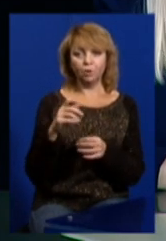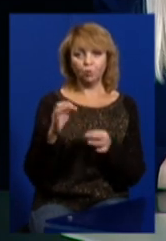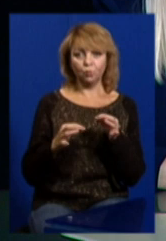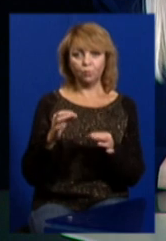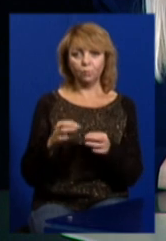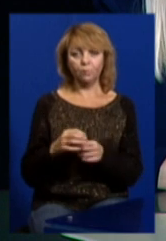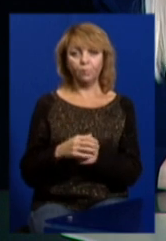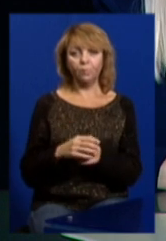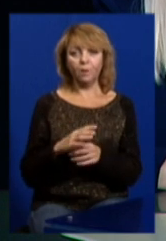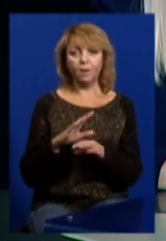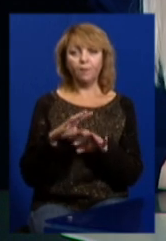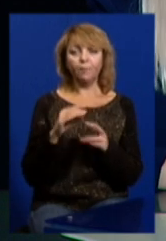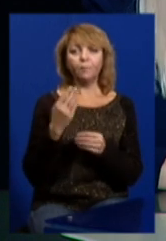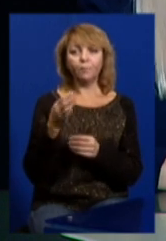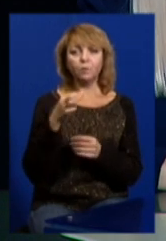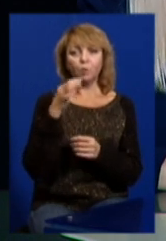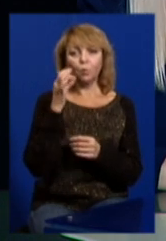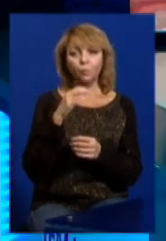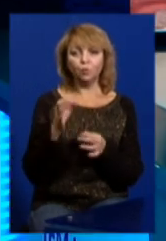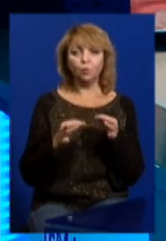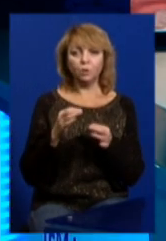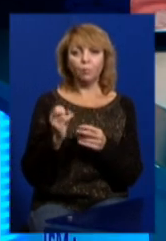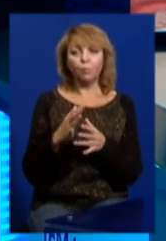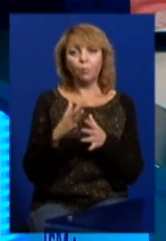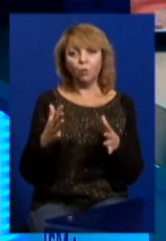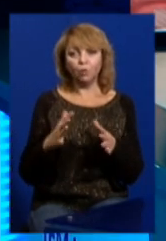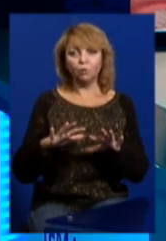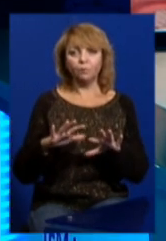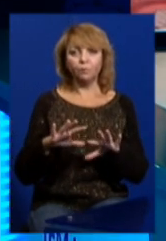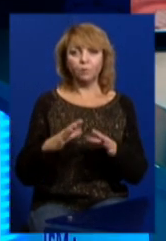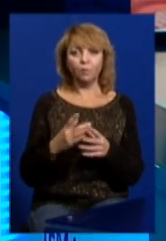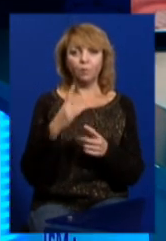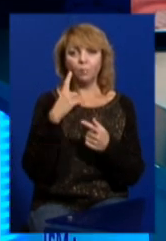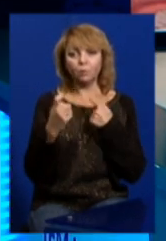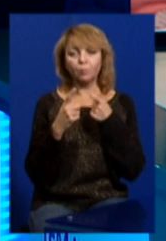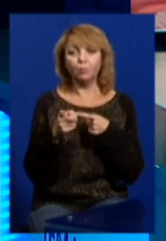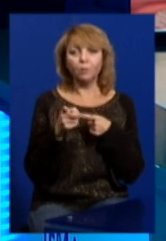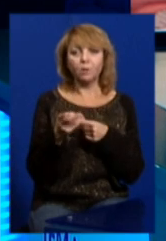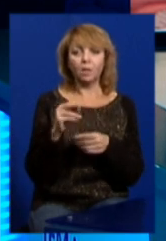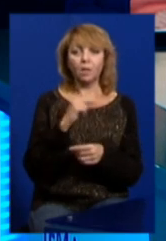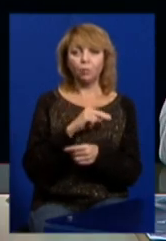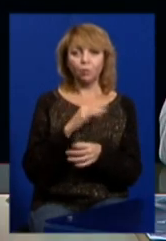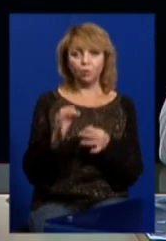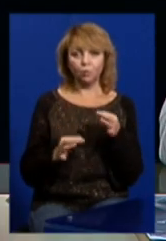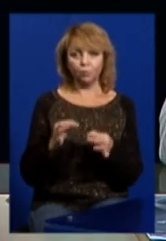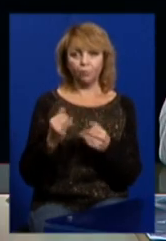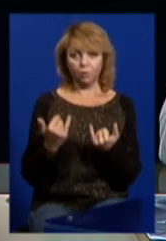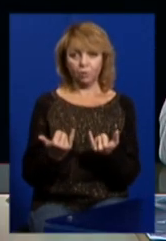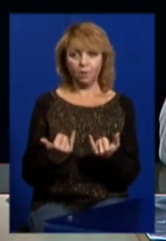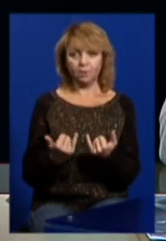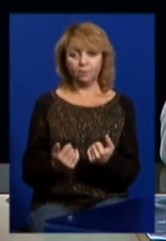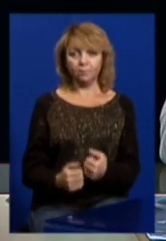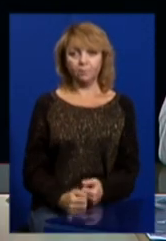Опираючись на свій досвід суддій, чи більше стало загроздь взагалі для роботи суддею зараз?